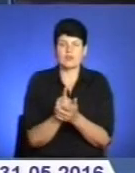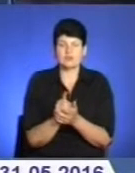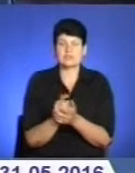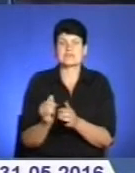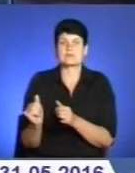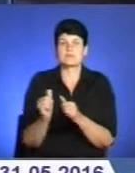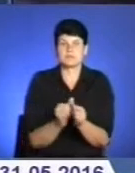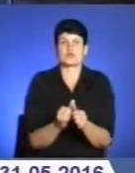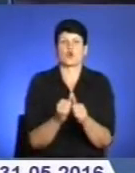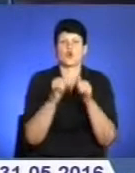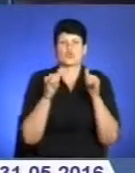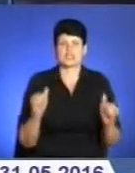виробництва і освоїти нові ринки.